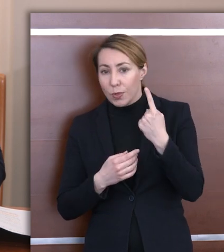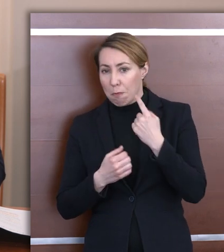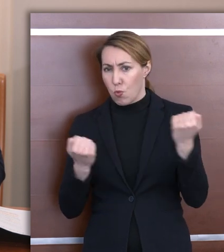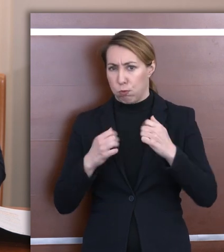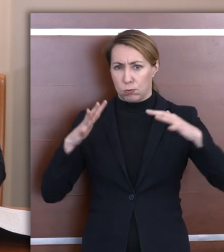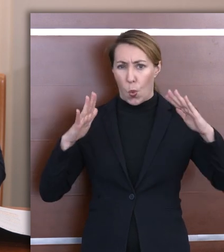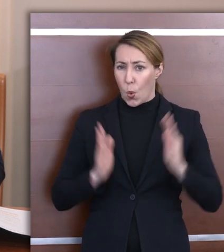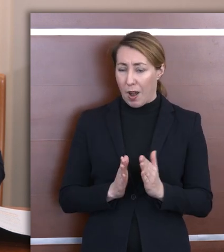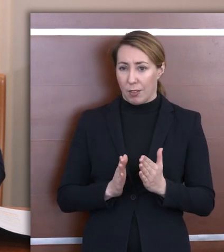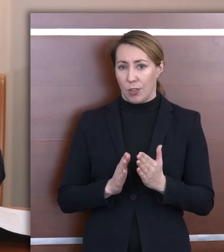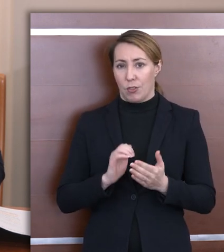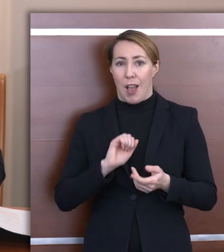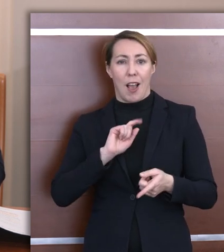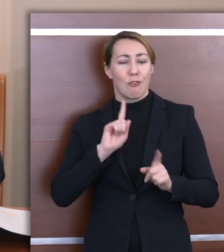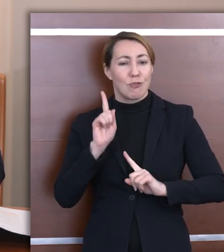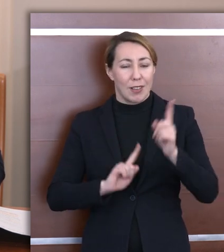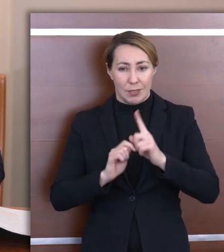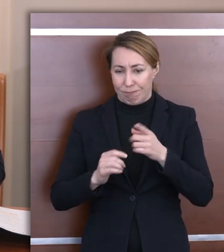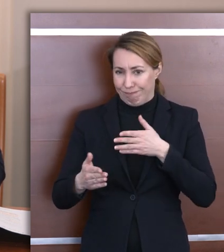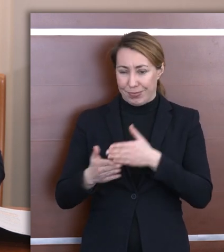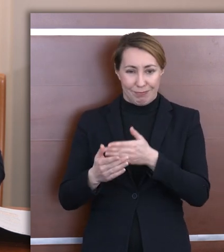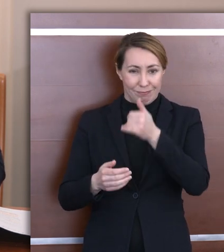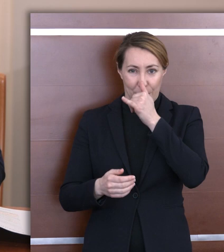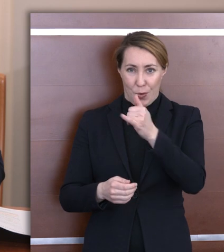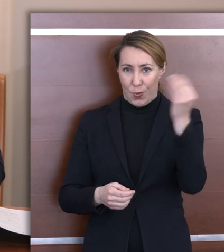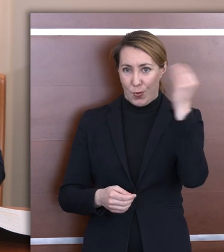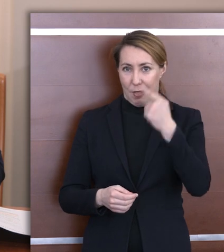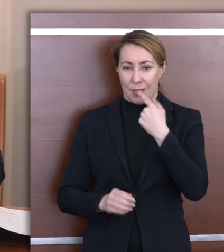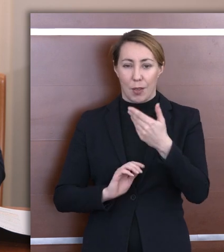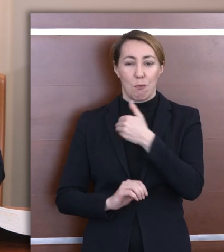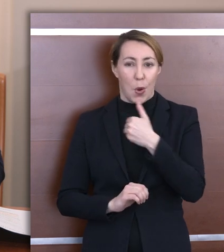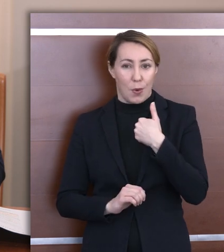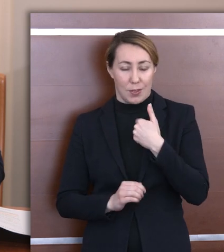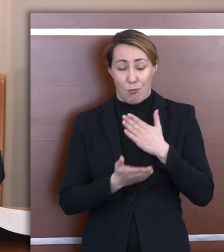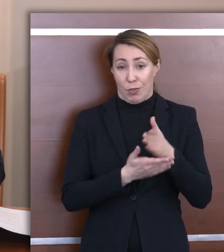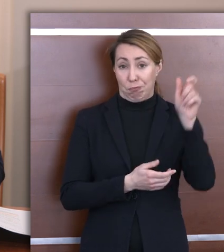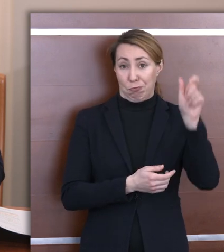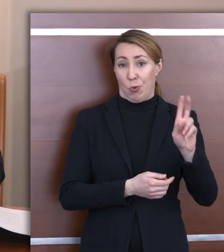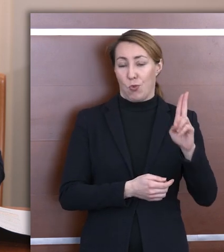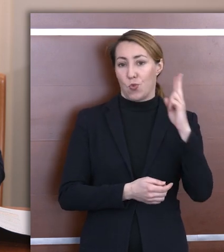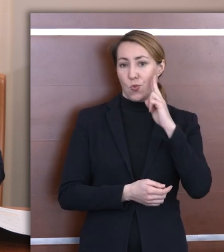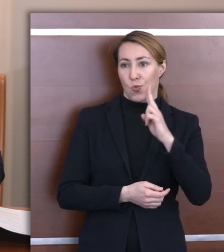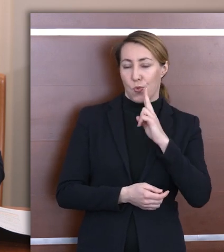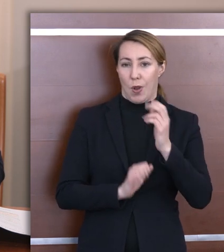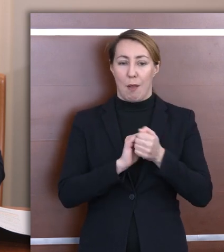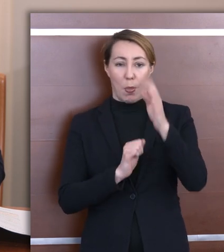uniemożliwia możliwość nauczenia się języka polskiego przez osobę głuchą czy niedosłyszącą.